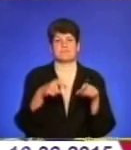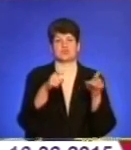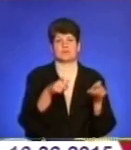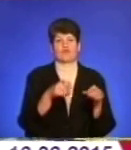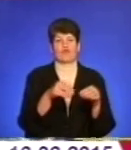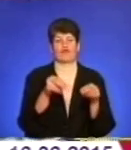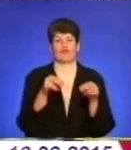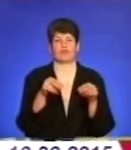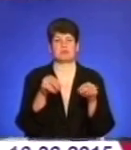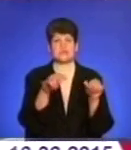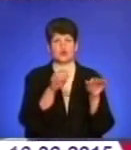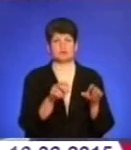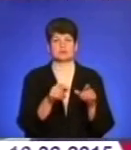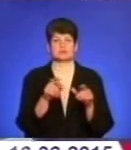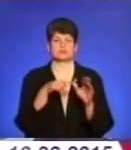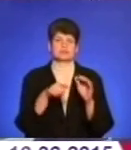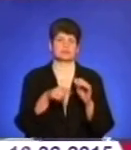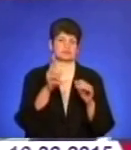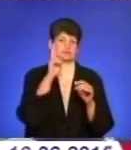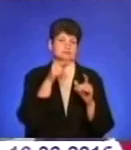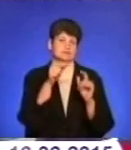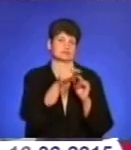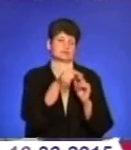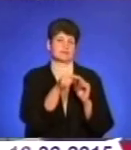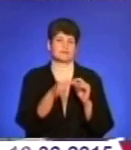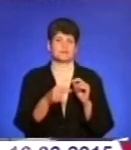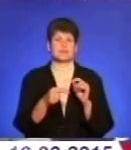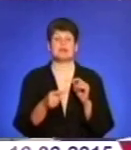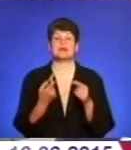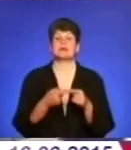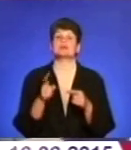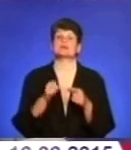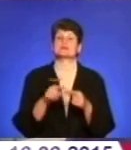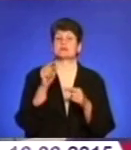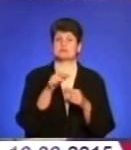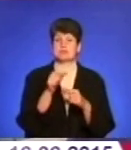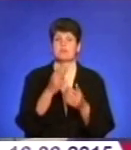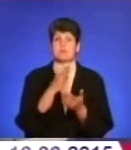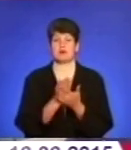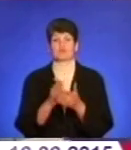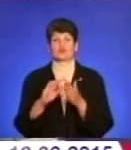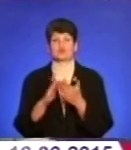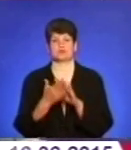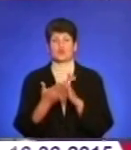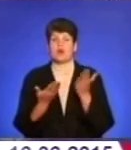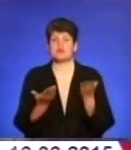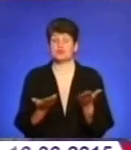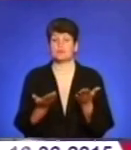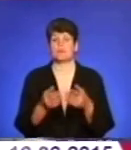пісок і там справляє свої потреби. І через це ми маємо таку ситуацію.